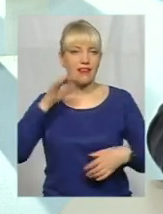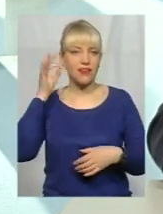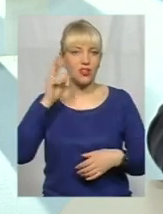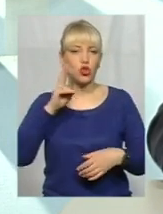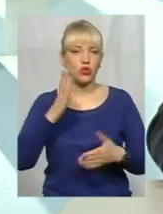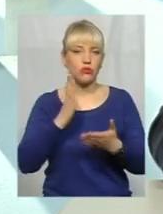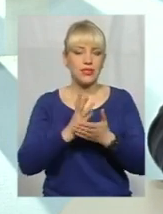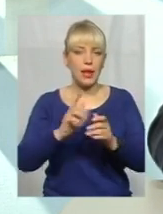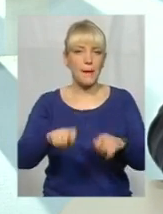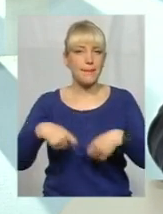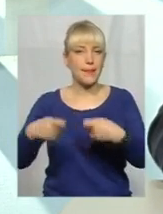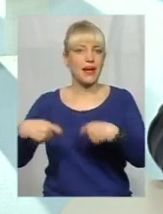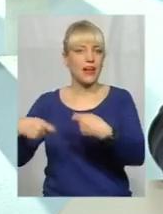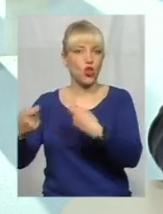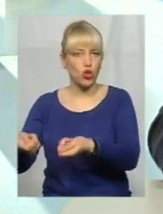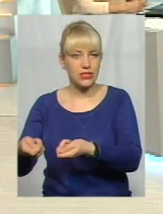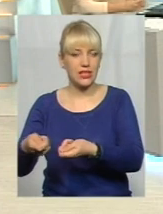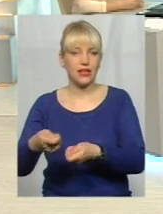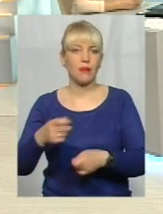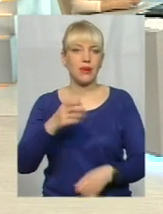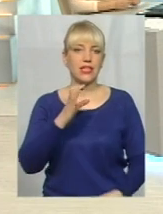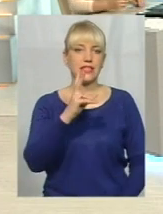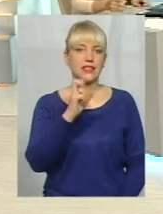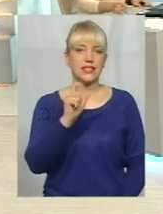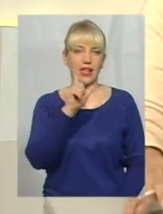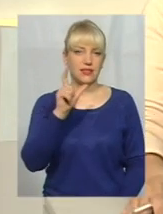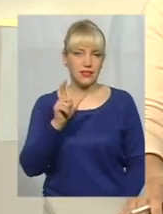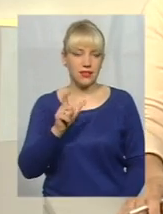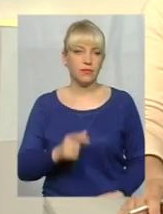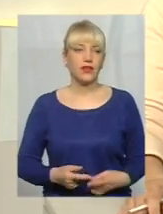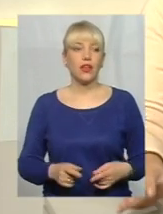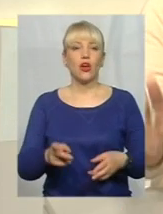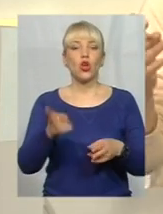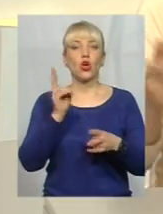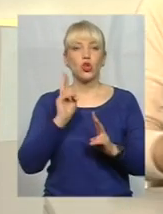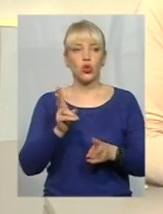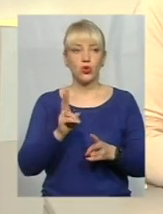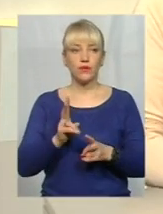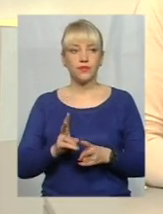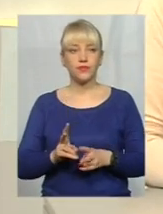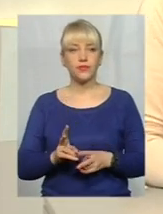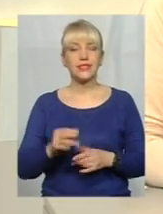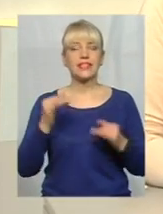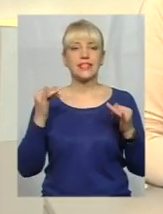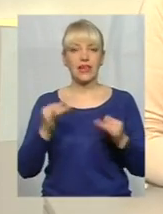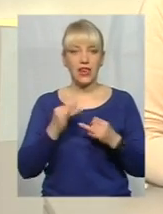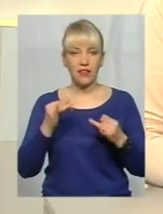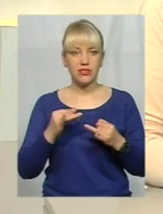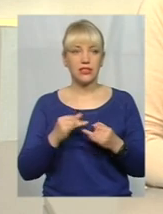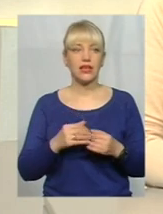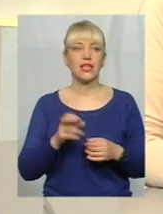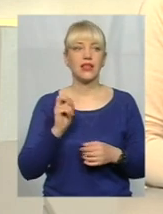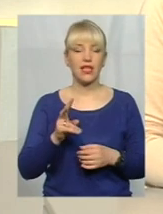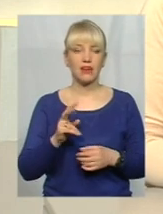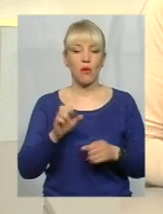переносниками сказу. А для тих, кого цікавить, як на око